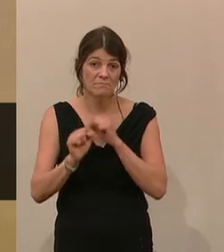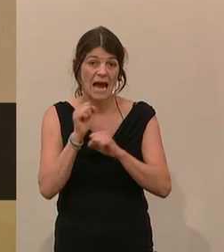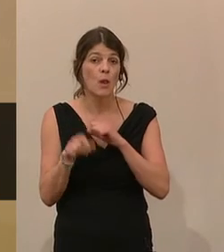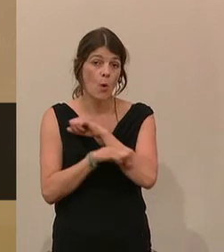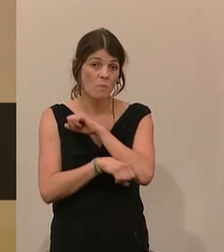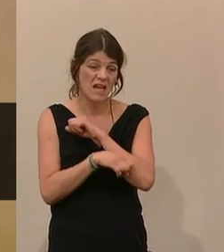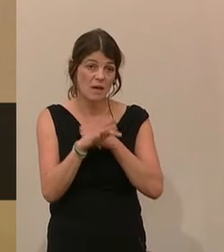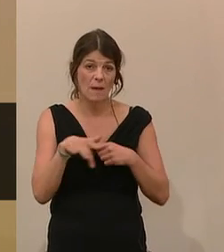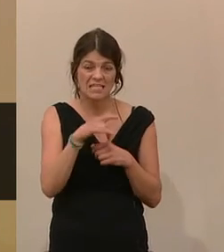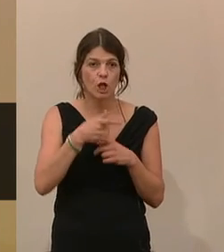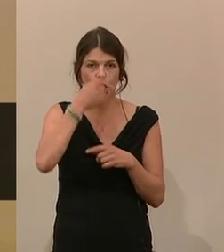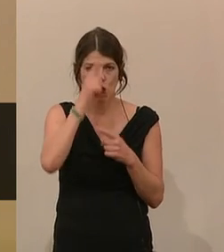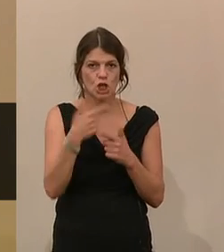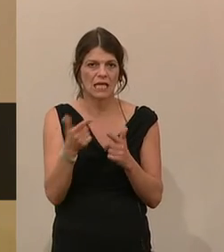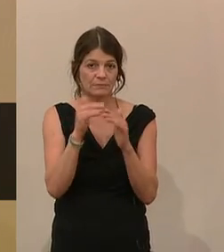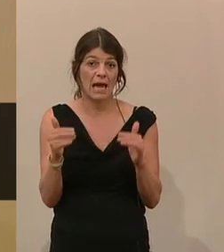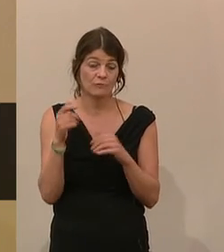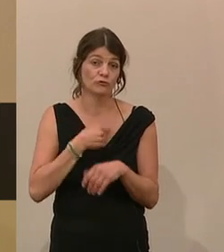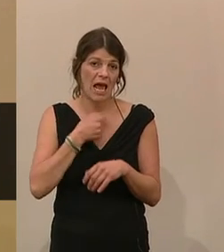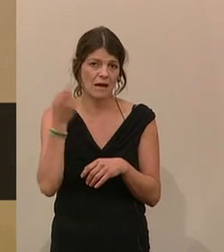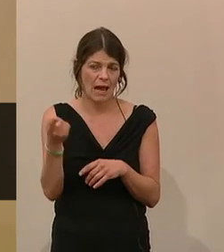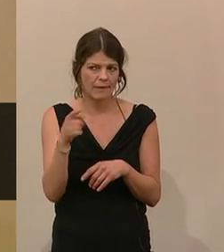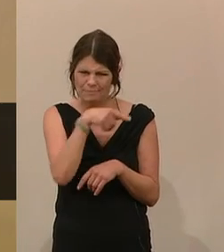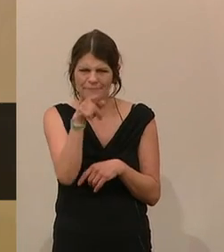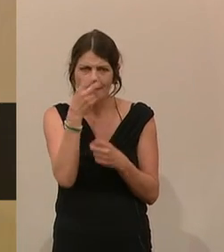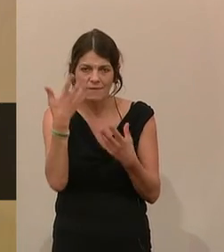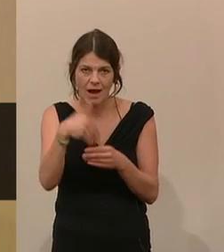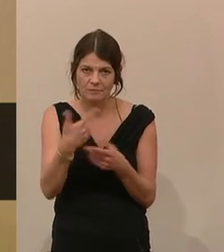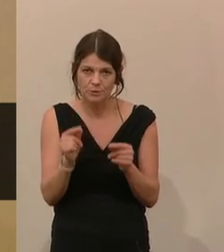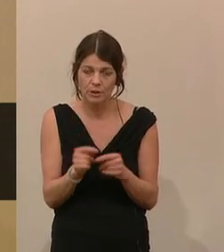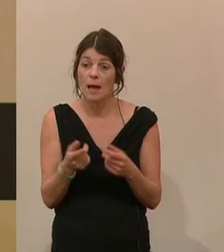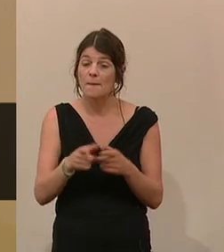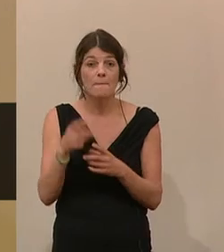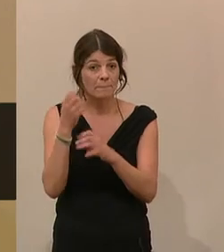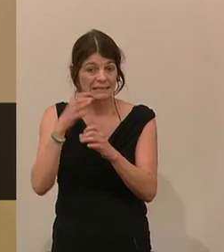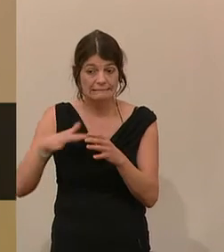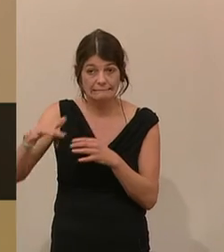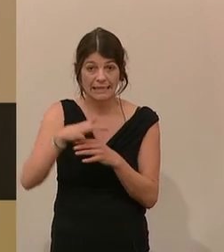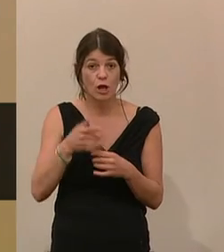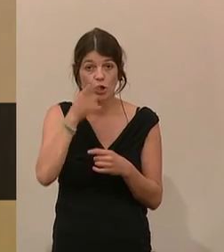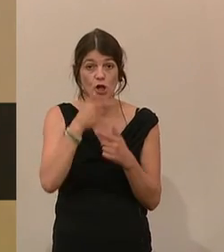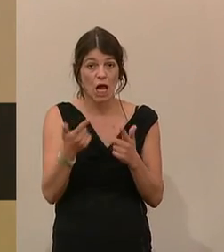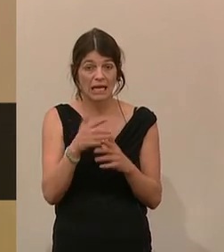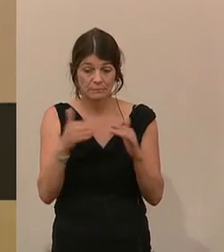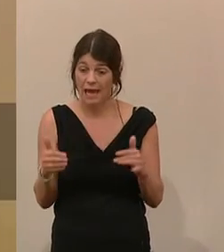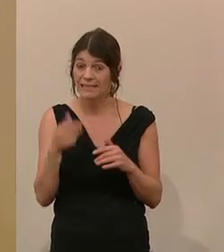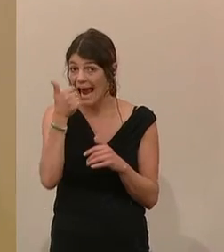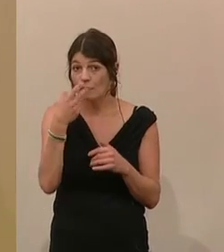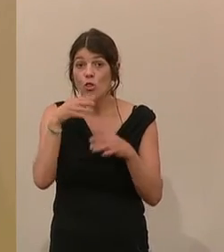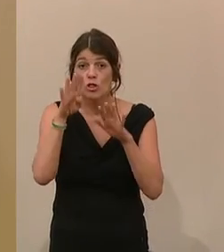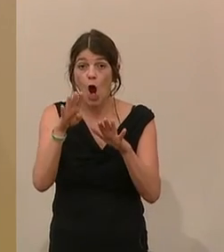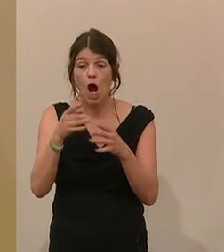Deutschlandsberg in der Steiermark. Zum Verständnis. Der Bezirk Deutschlandsberg ist einer von neun Bezirken,